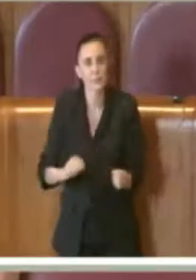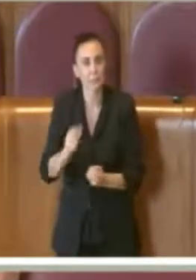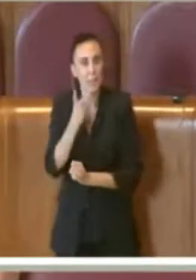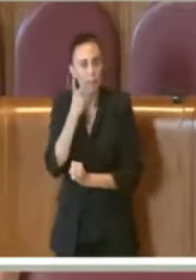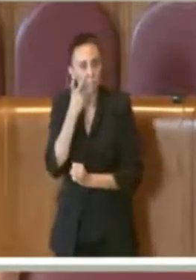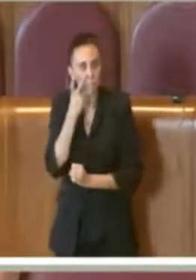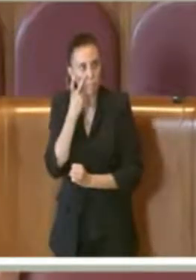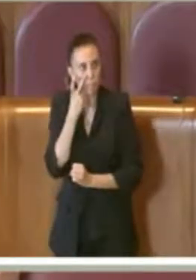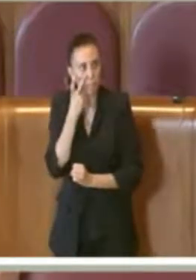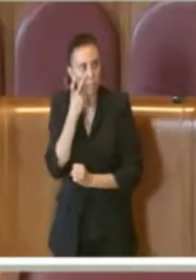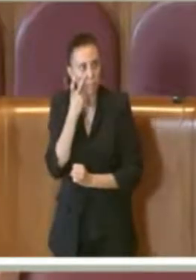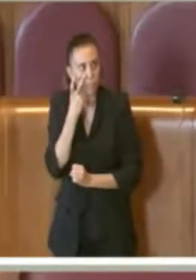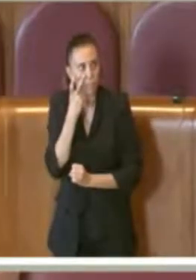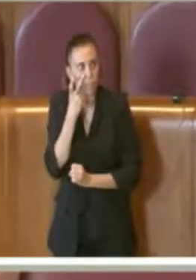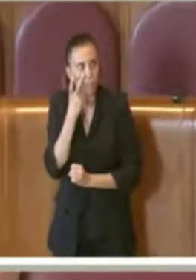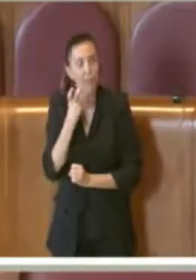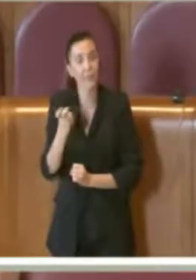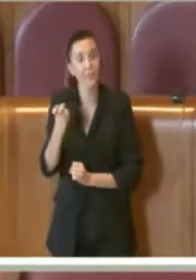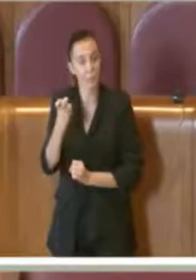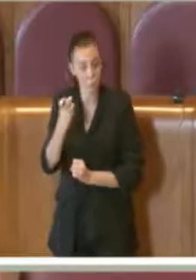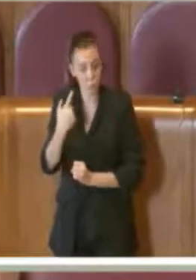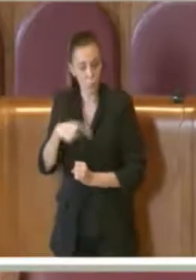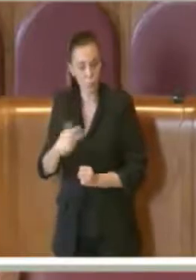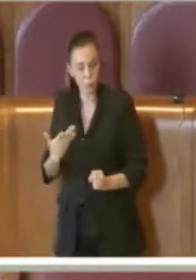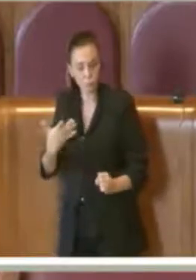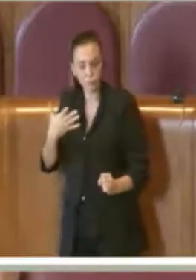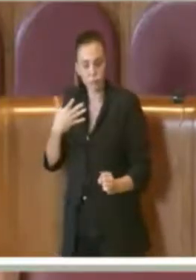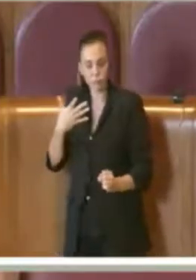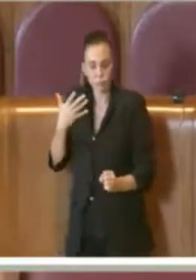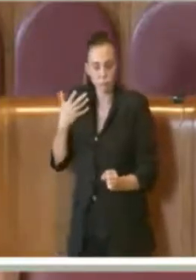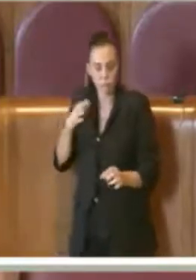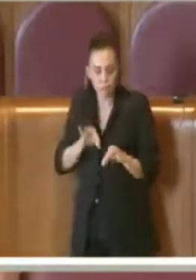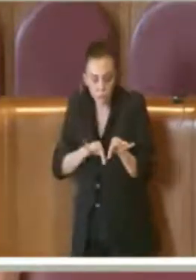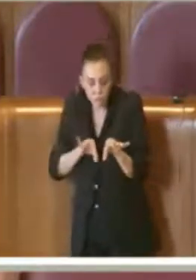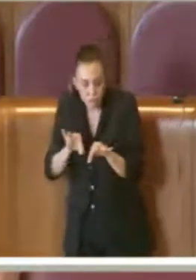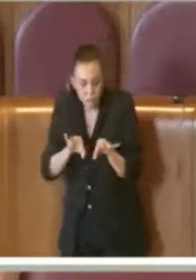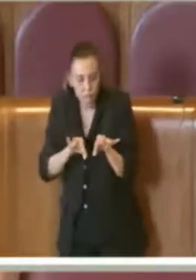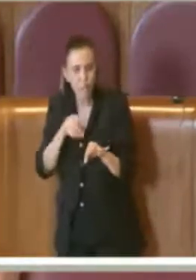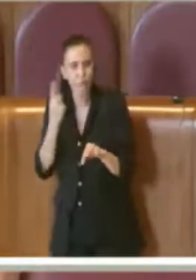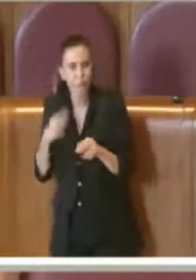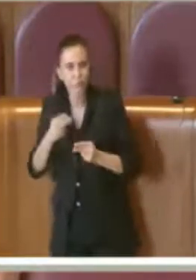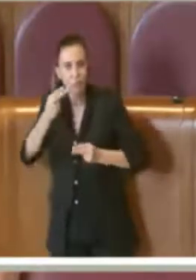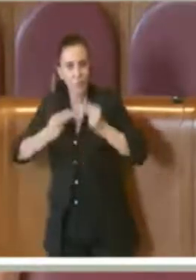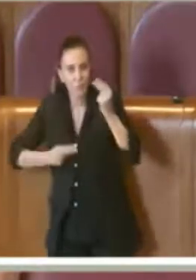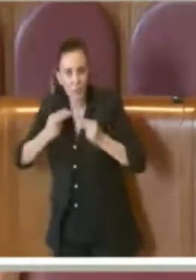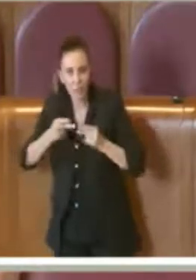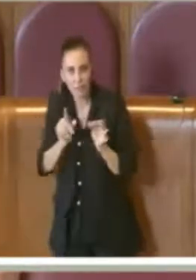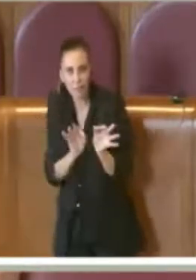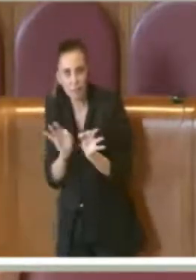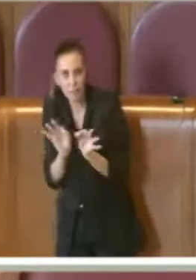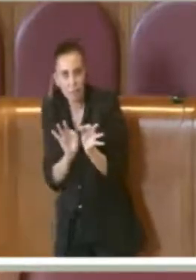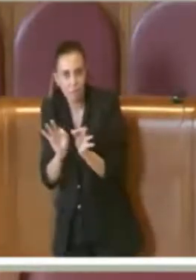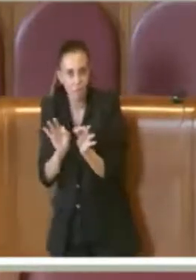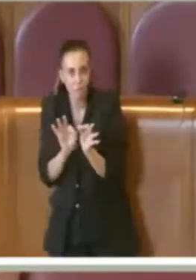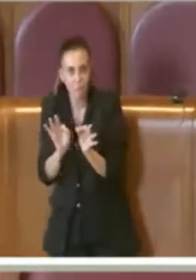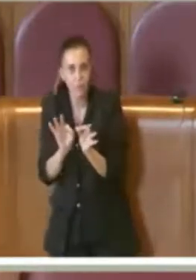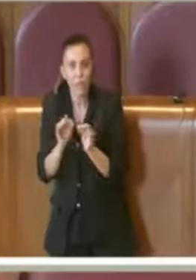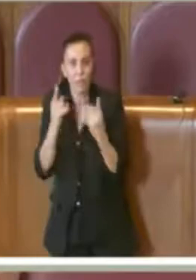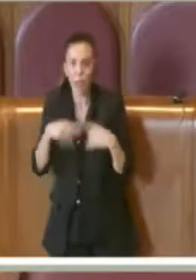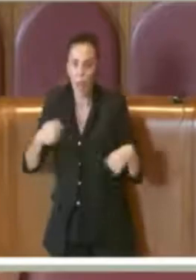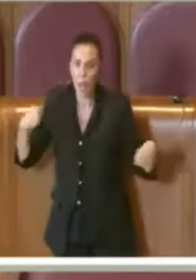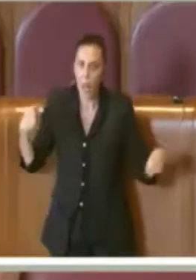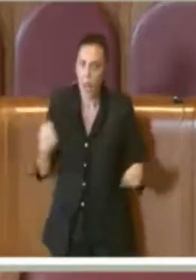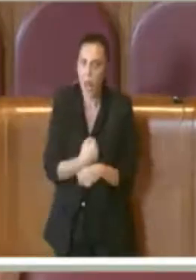una risistemazione, un accoglimento di quelli che sono stati i bilanci successivi. Quindi c'è stato tutto un